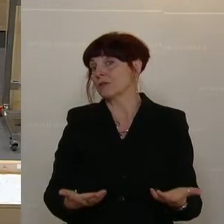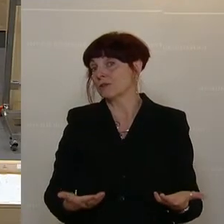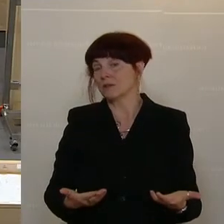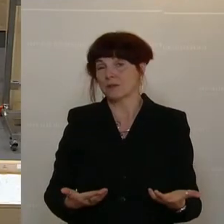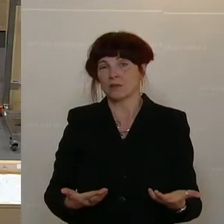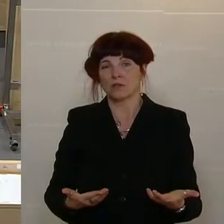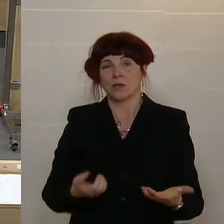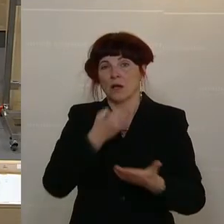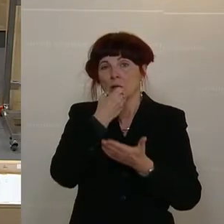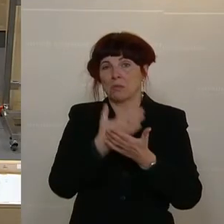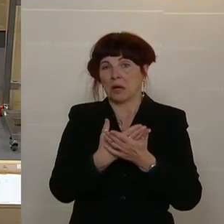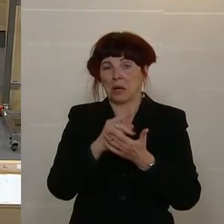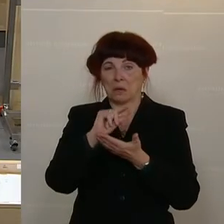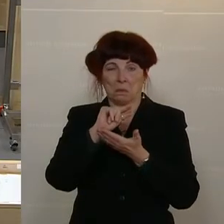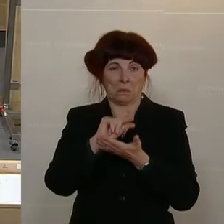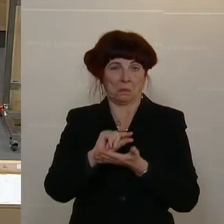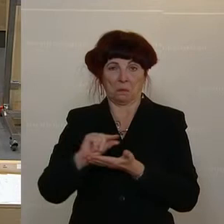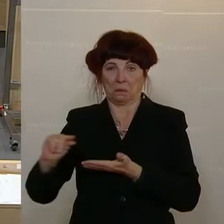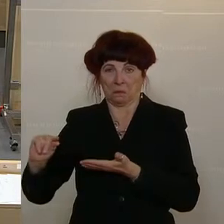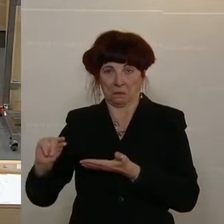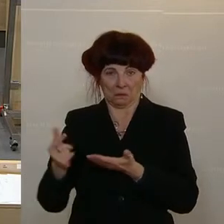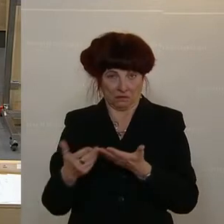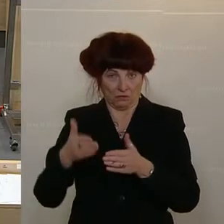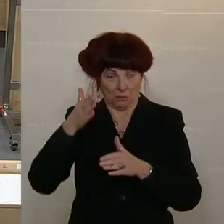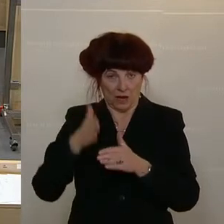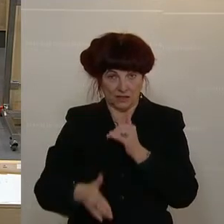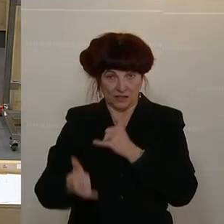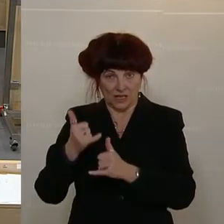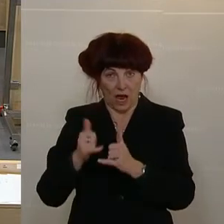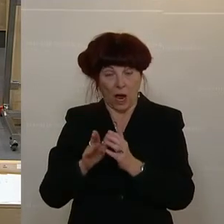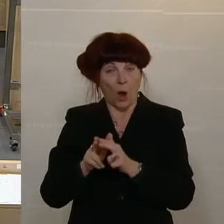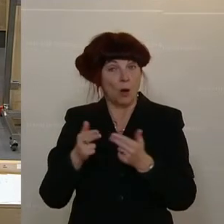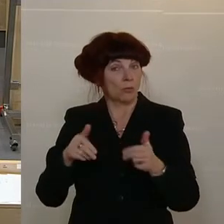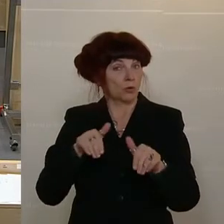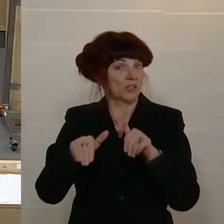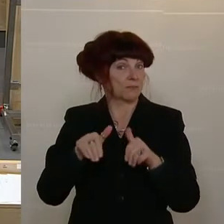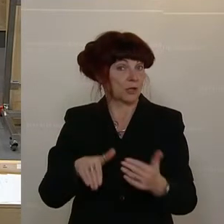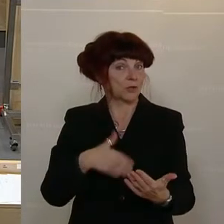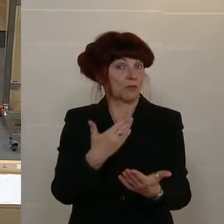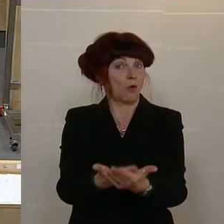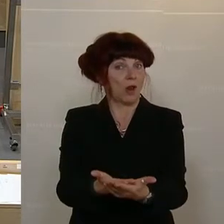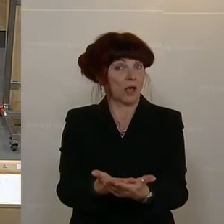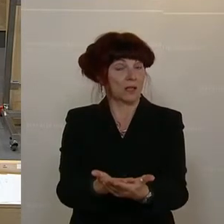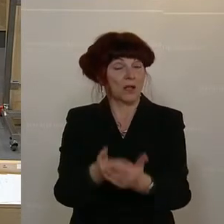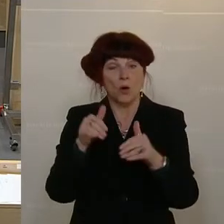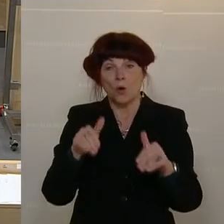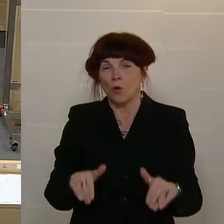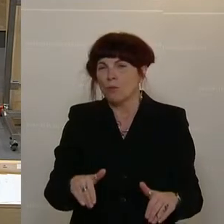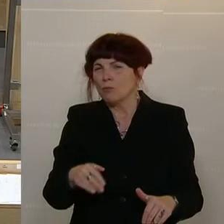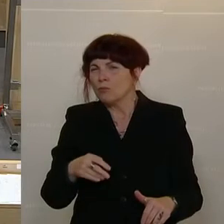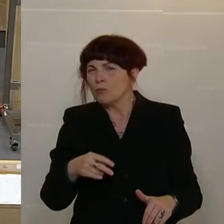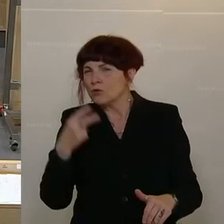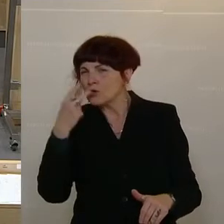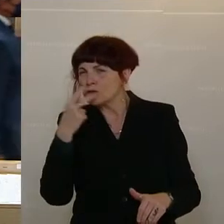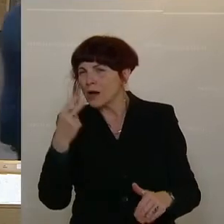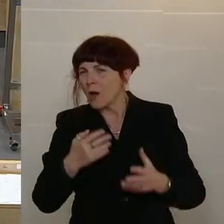dünner Bericht des Vorjahres, den der Herr Bundesminister vorlegt. Weil das muss man sich einmal auf der Zunge zergehen lassen, dass in